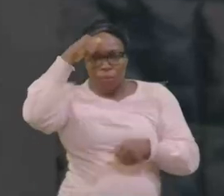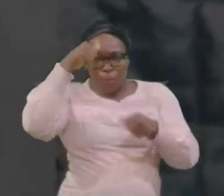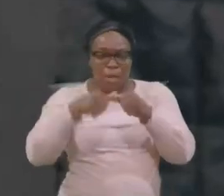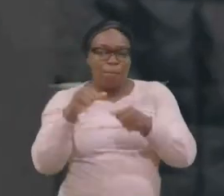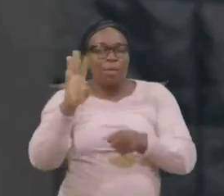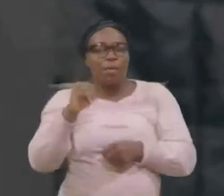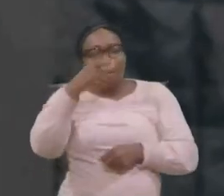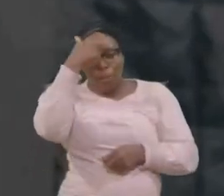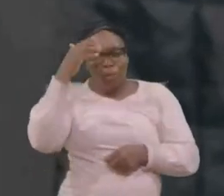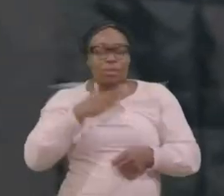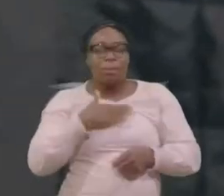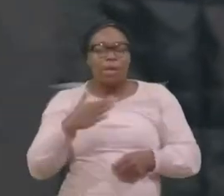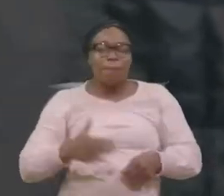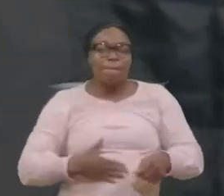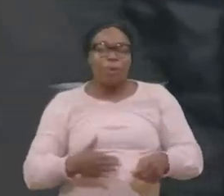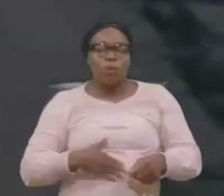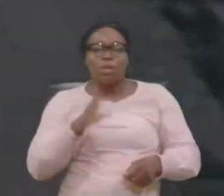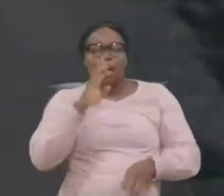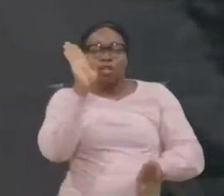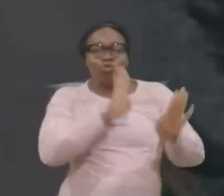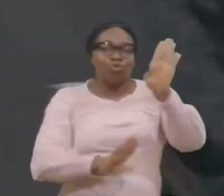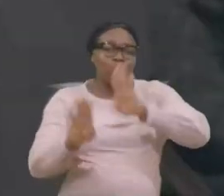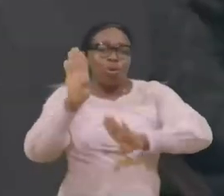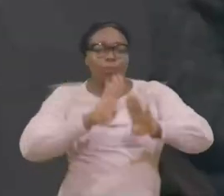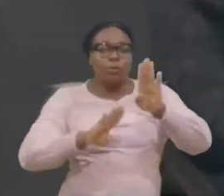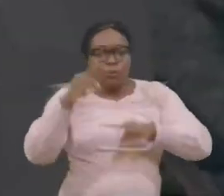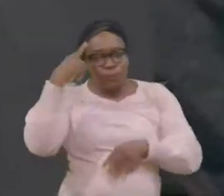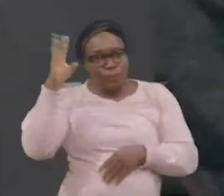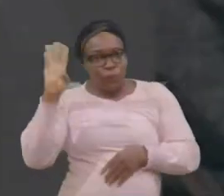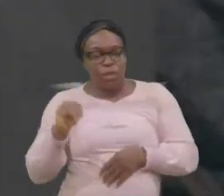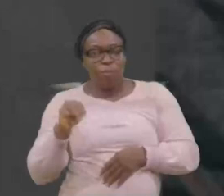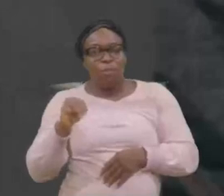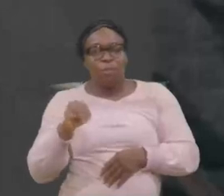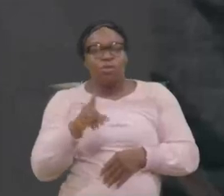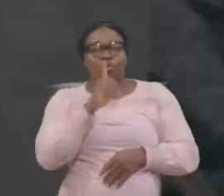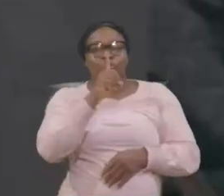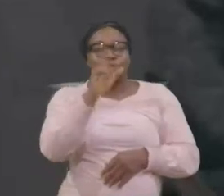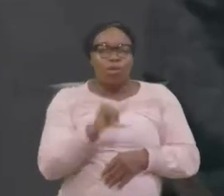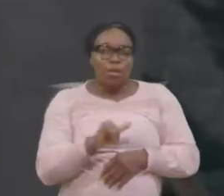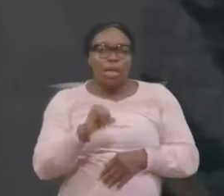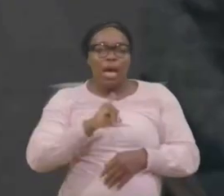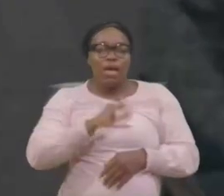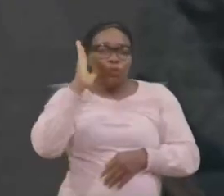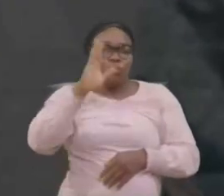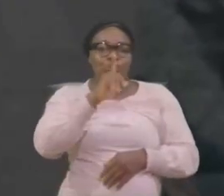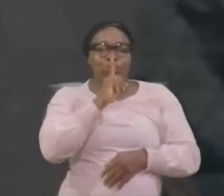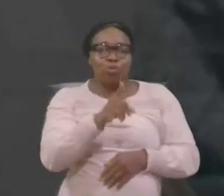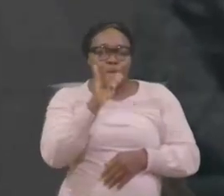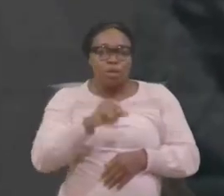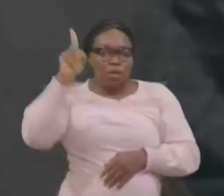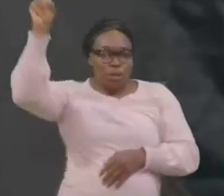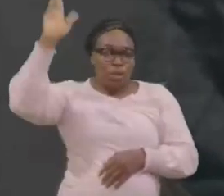Aussi, Mes entrailles, Sont émues, En sa faveur, J'aurais, Pitié, J'aurais, J'aurais pitié, De lui,